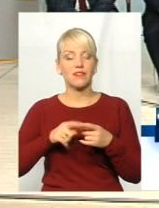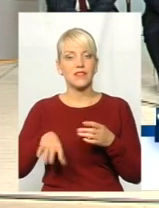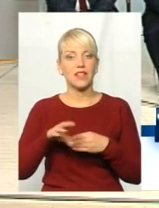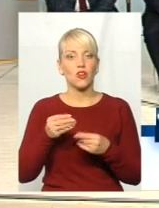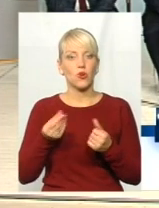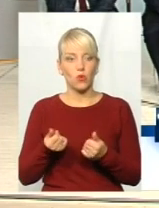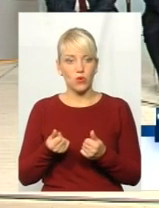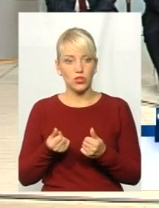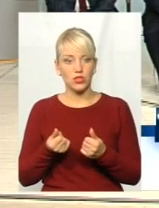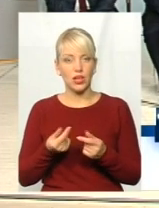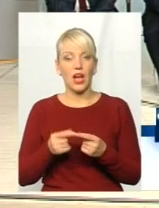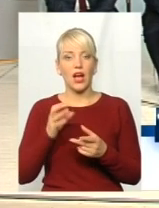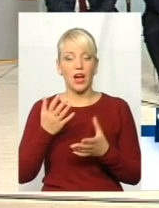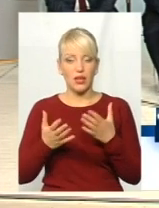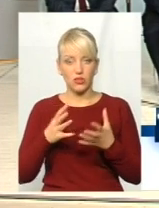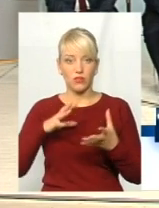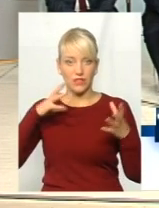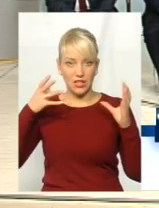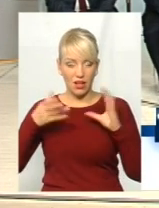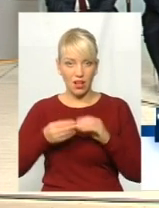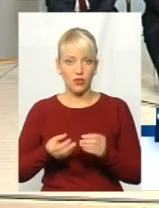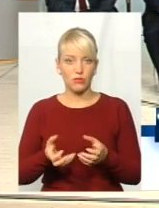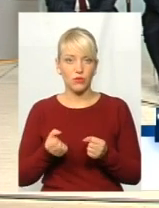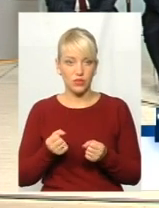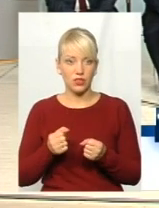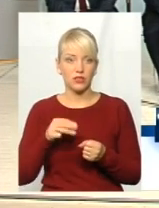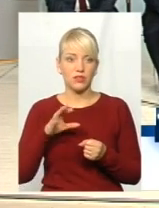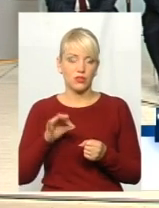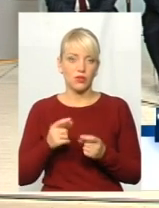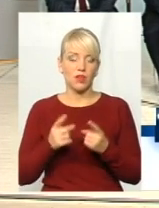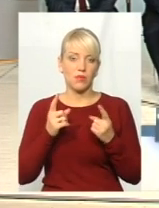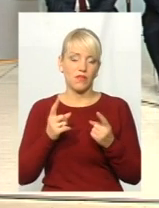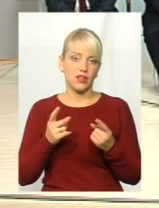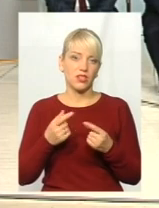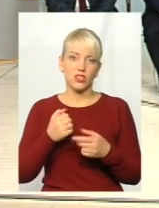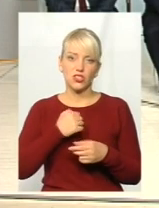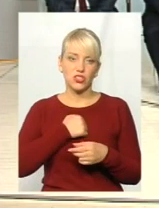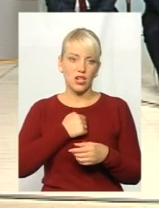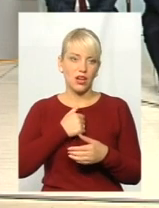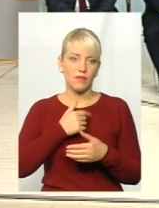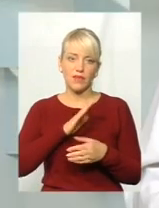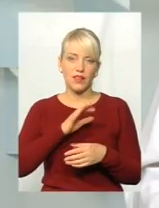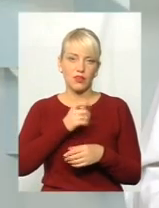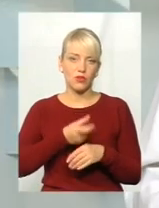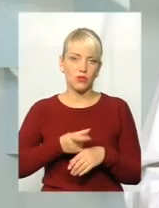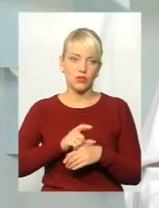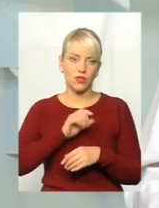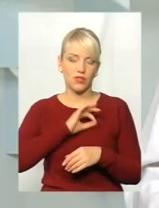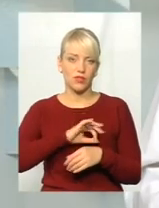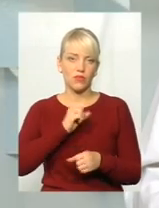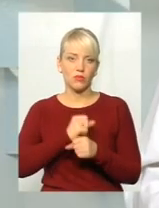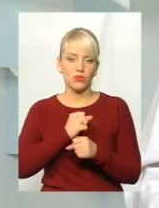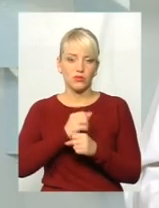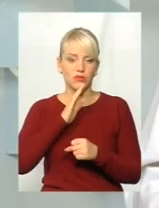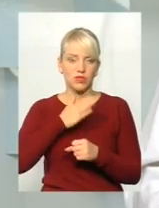якщо взяти, ну, загальному, то, ну, на привеликий, жаль, не дуже. Ефективно діють наші